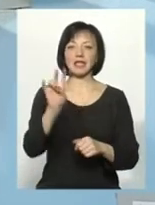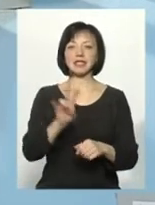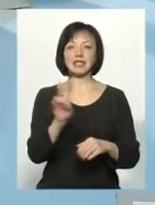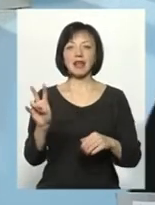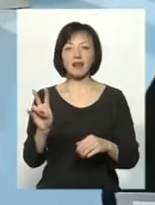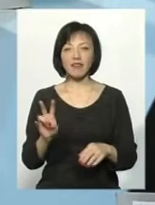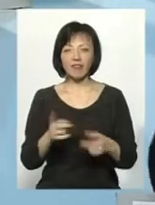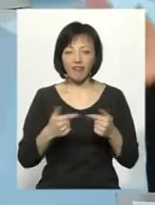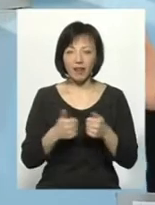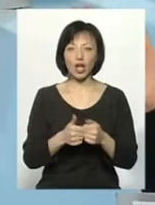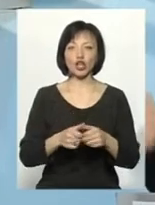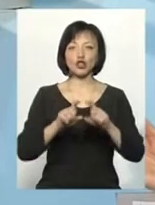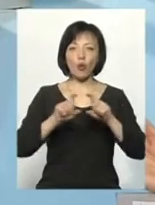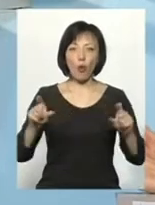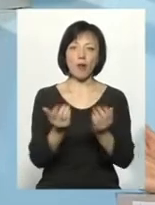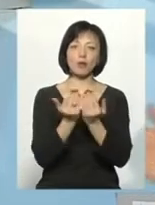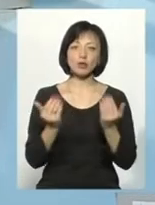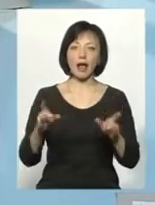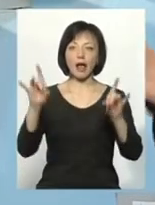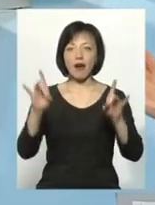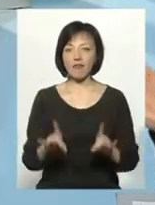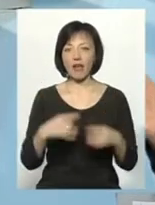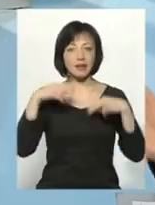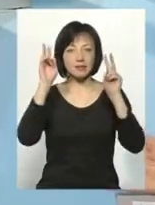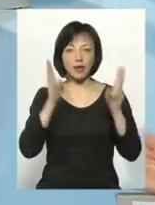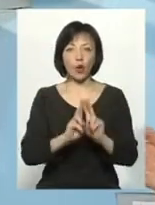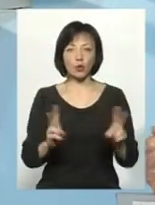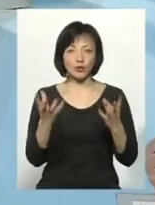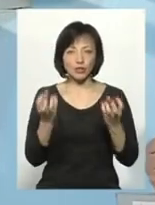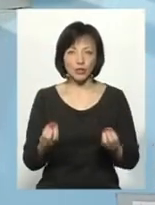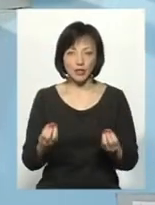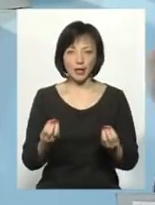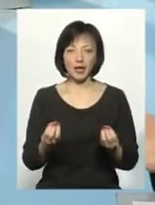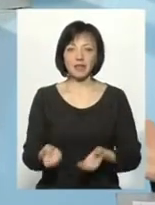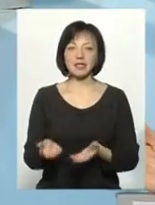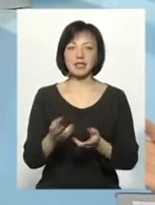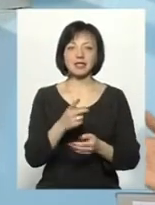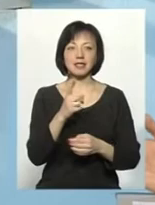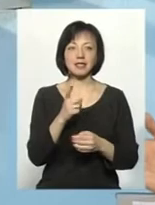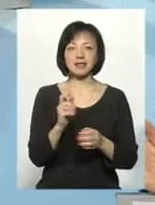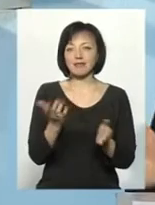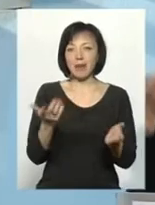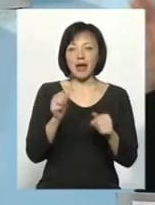школи, музеї, кафе, я не знаю хто, заправки,